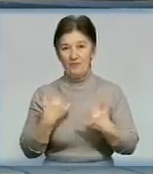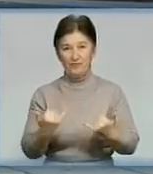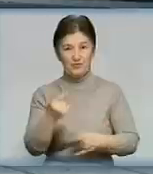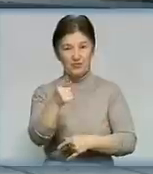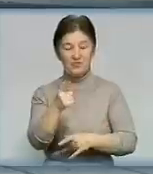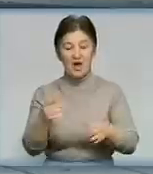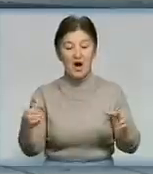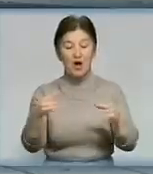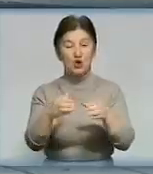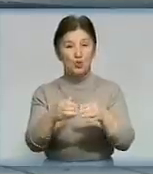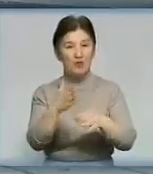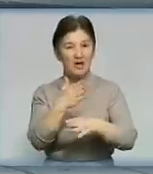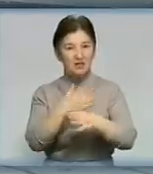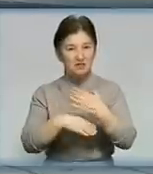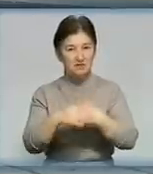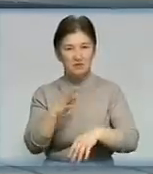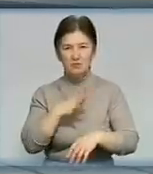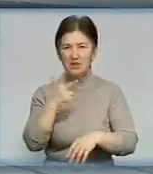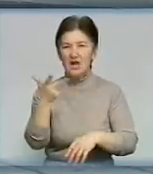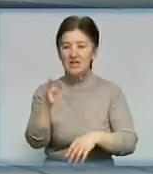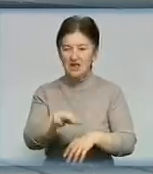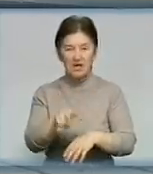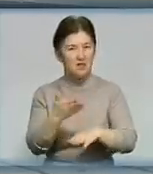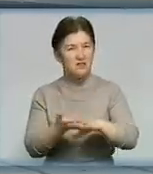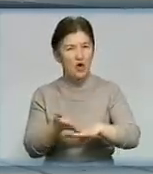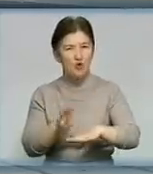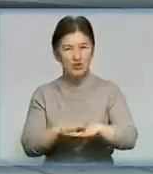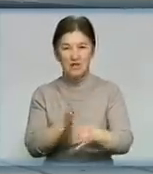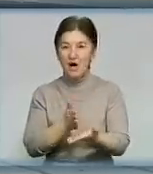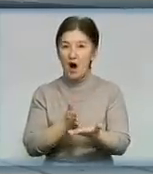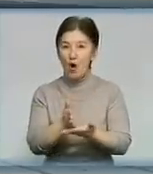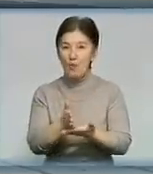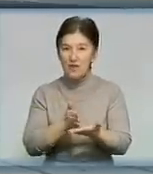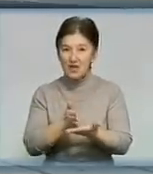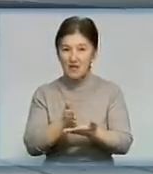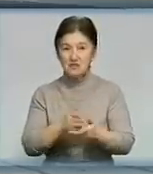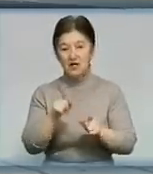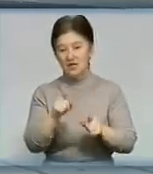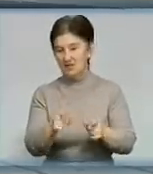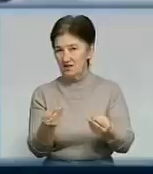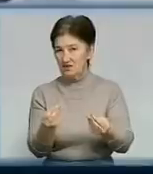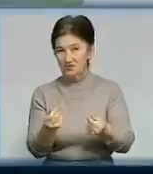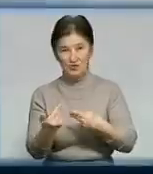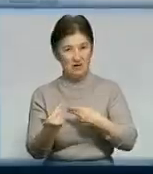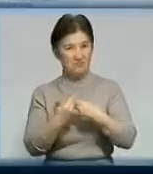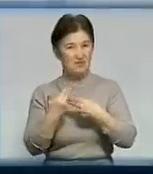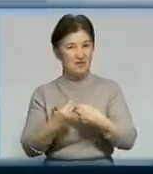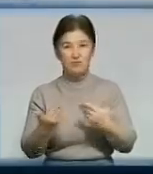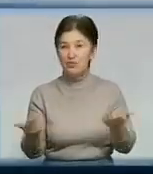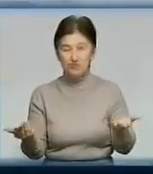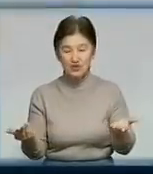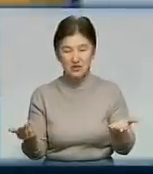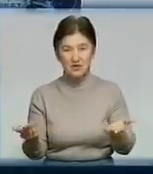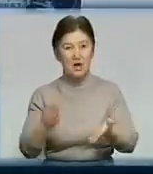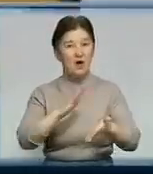мене було три складні операції, і мене ці гроші не помішають. Домовленість про